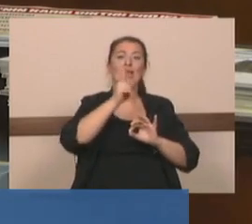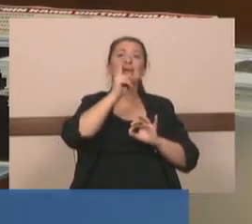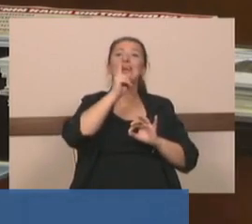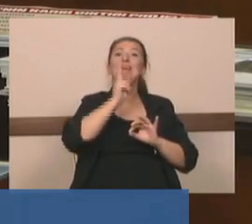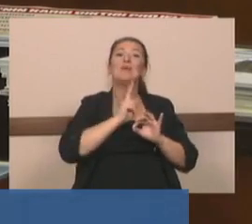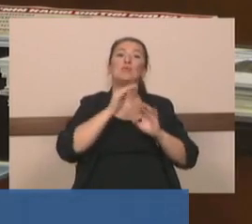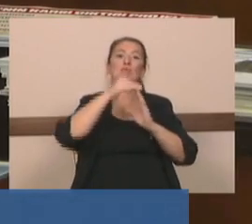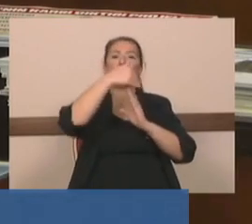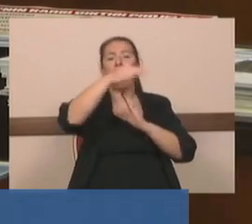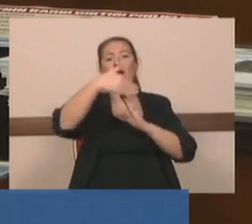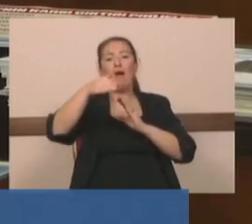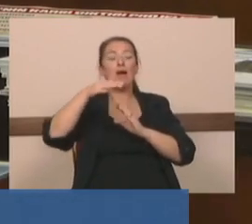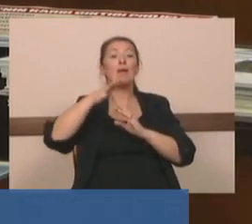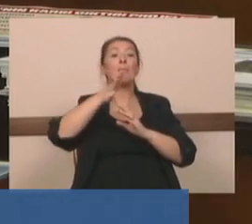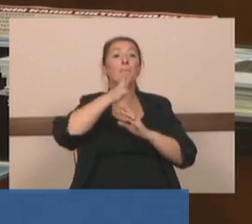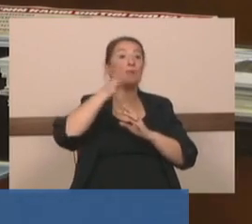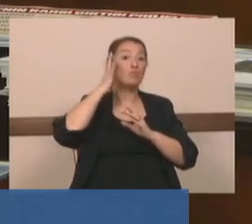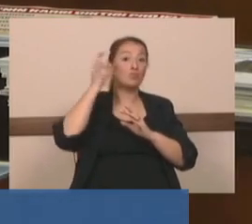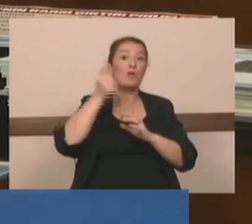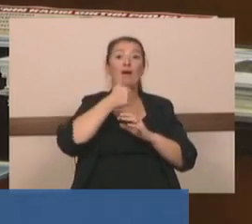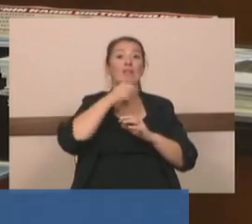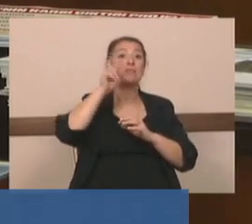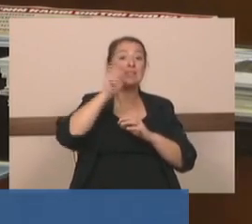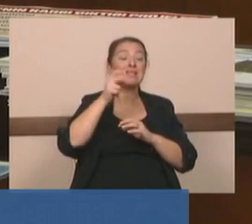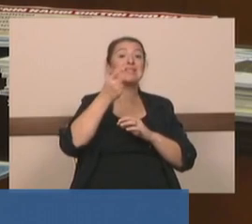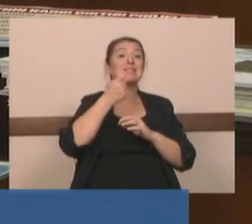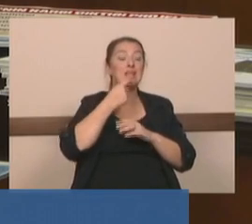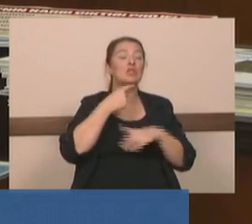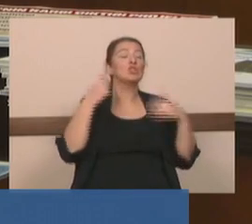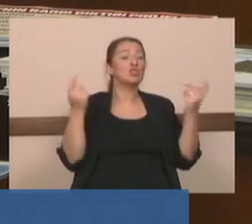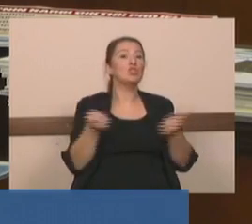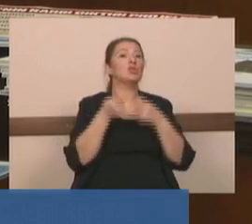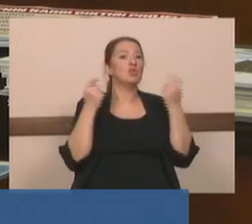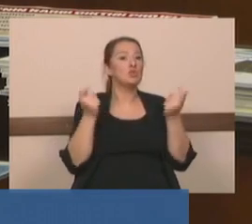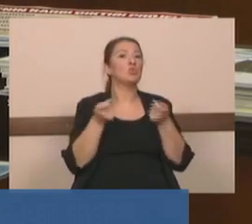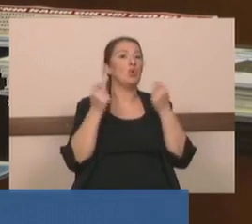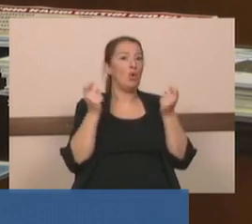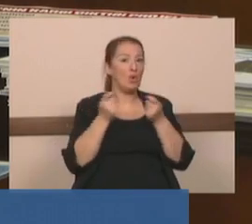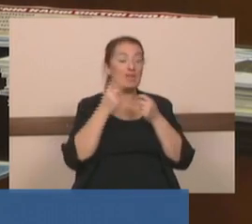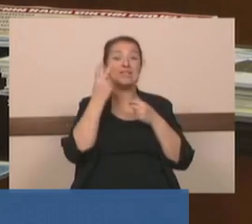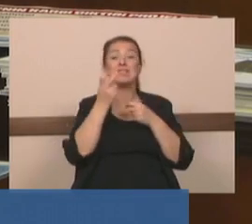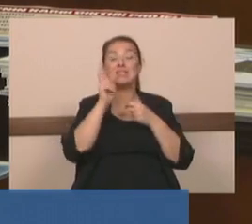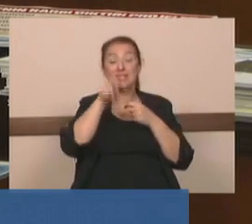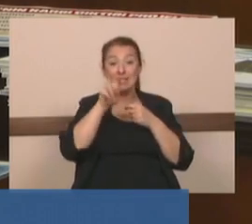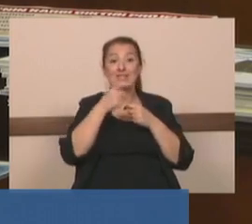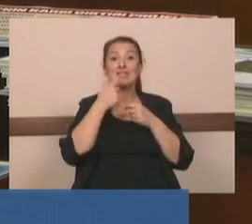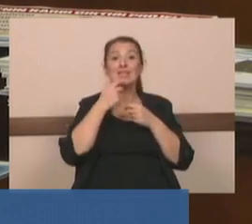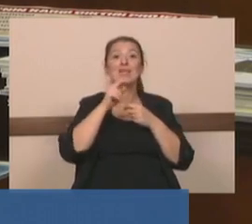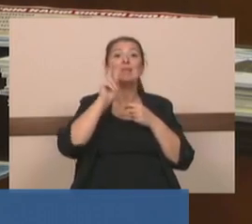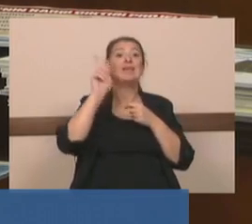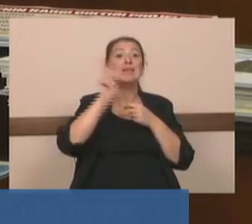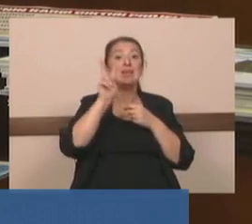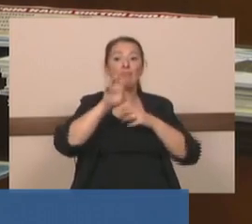adamı sekiz yıldır sekiz yıldır çalışıyor. Sekiz yıldır. Yirmi ayrı disiplinden